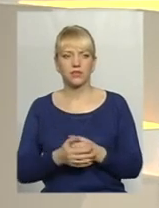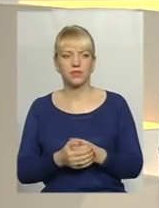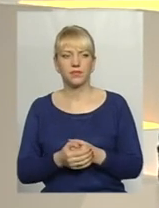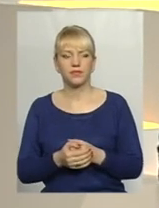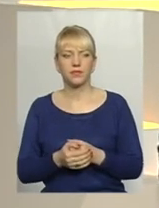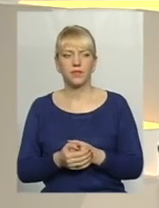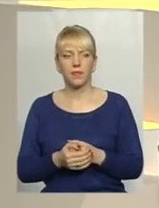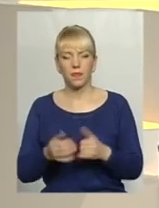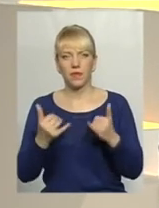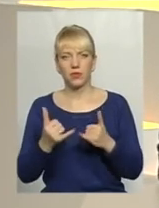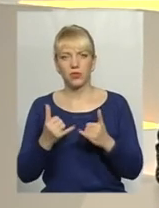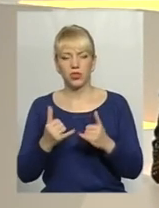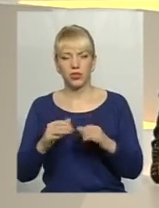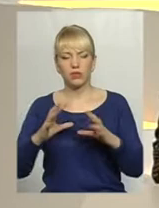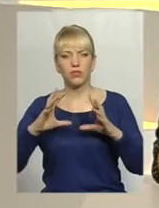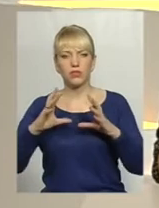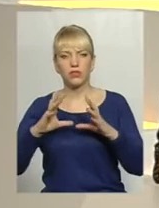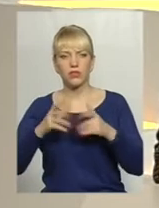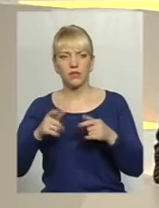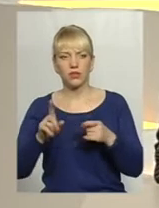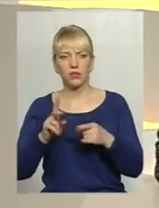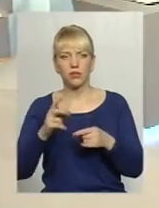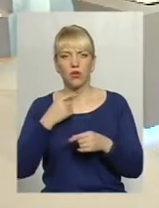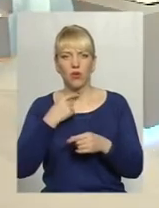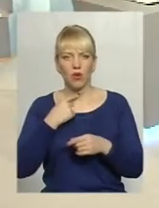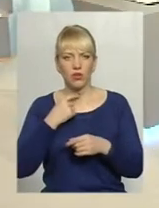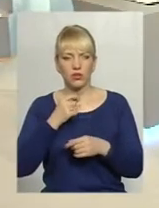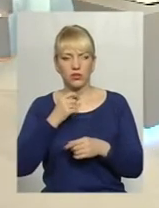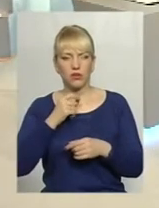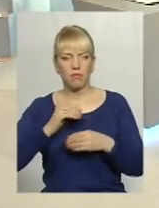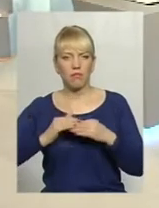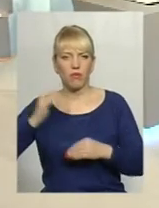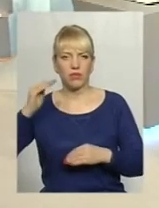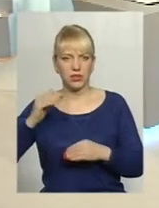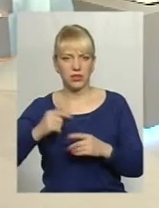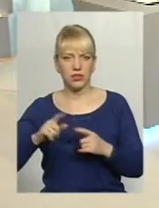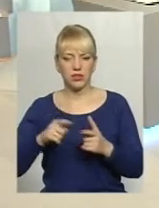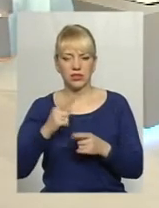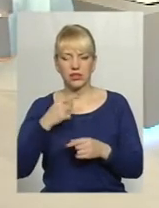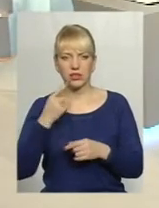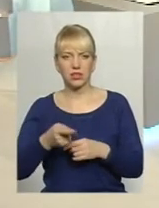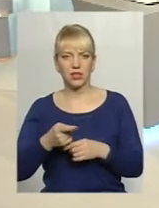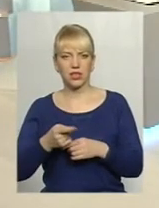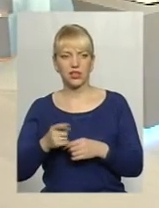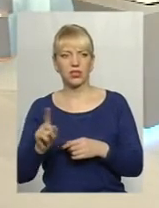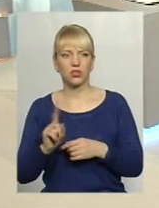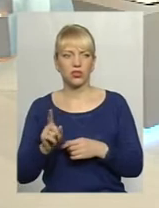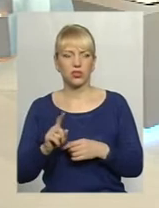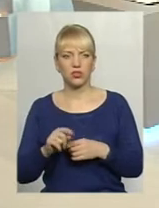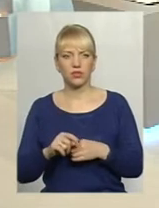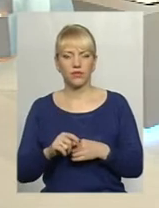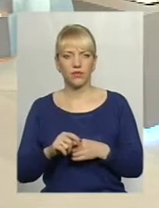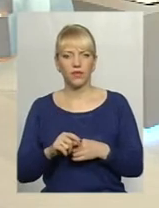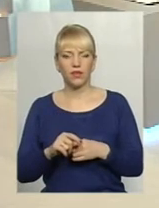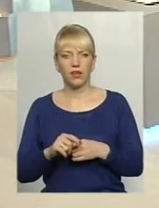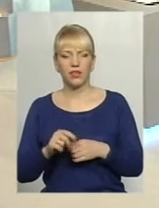в сучасному світі, що там повисати голос, там, чи сказати щось, ну, що змусить людину